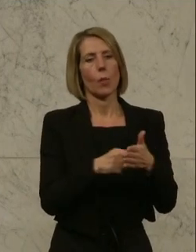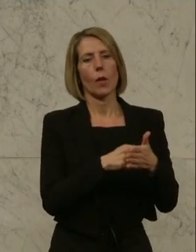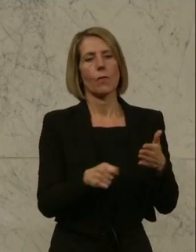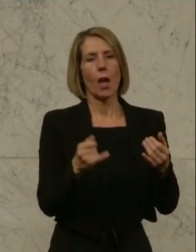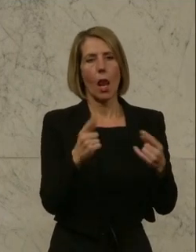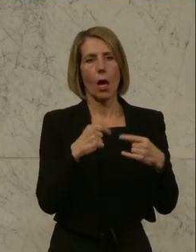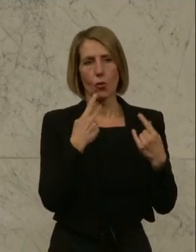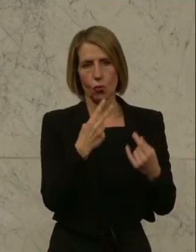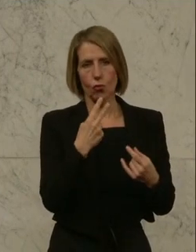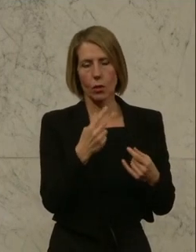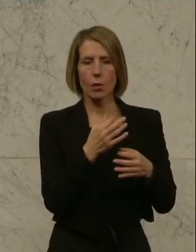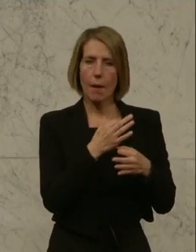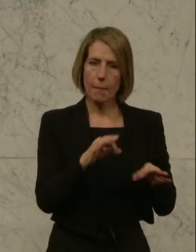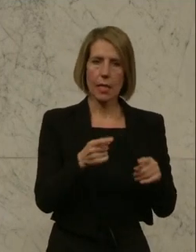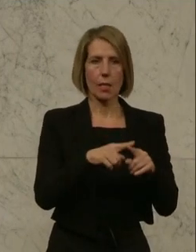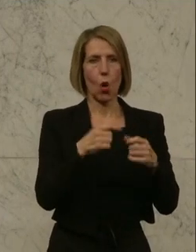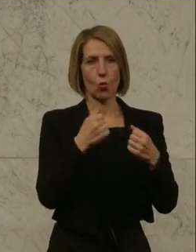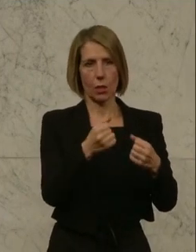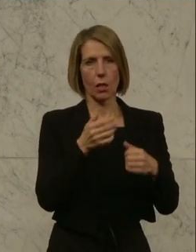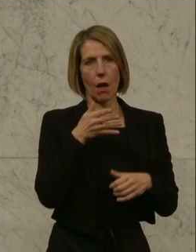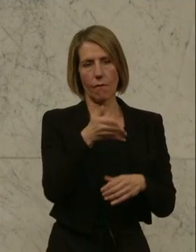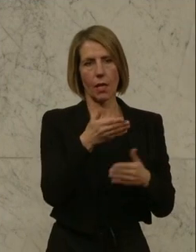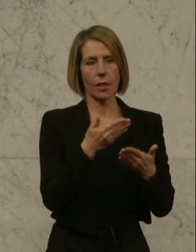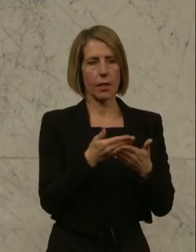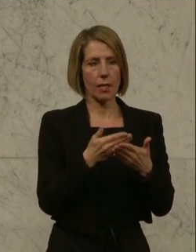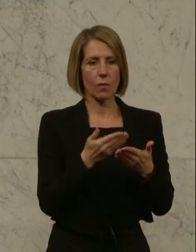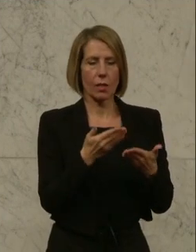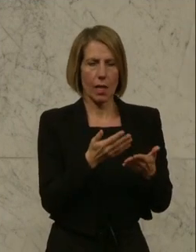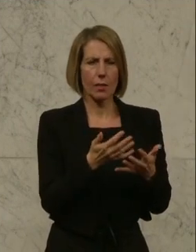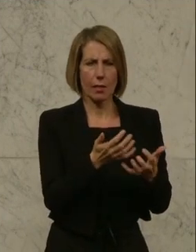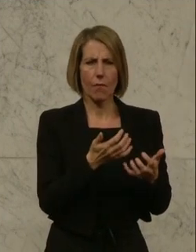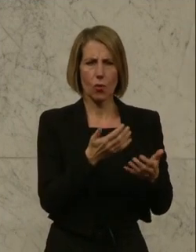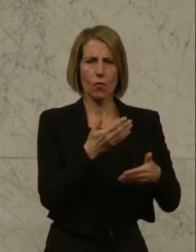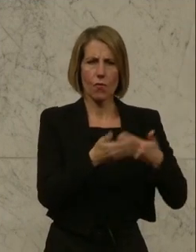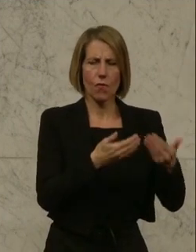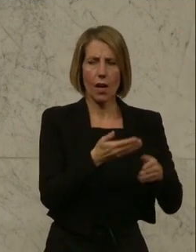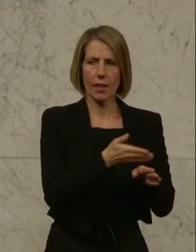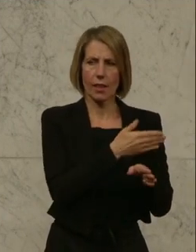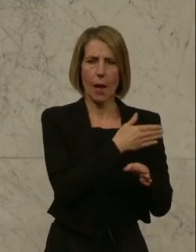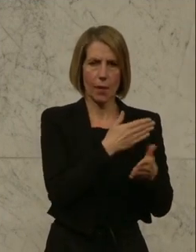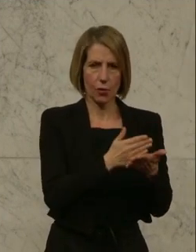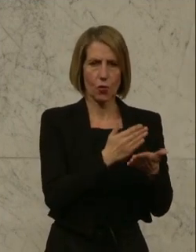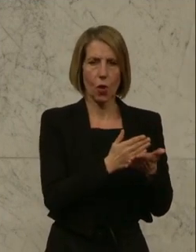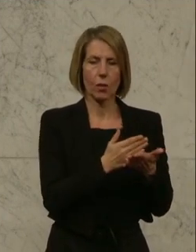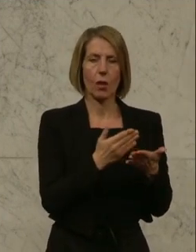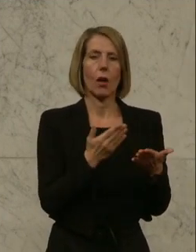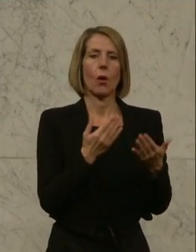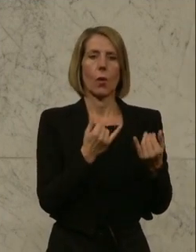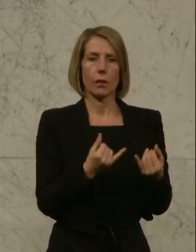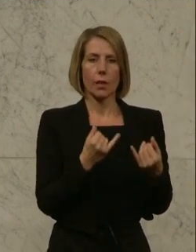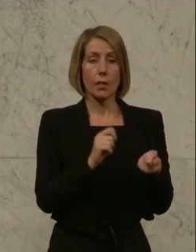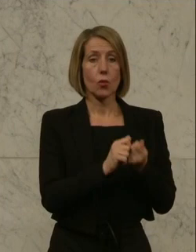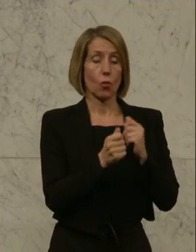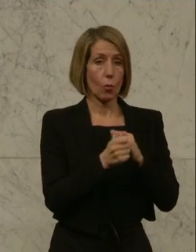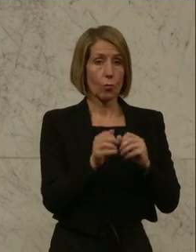unserer Sicht sicherer und besser wird. Und das ist etwas, was wir eben auch schon damals verhandelt haben und gefordert haben. Und das ist jetzt